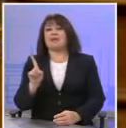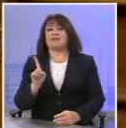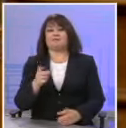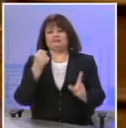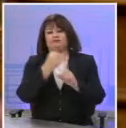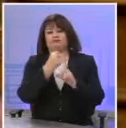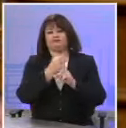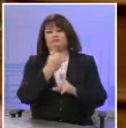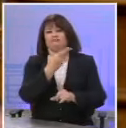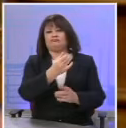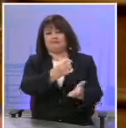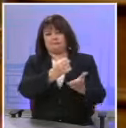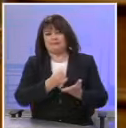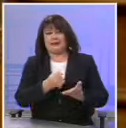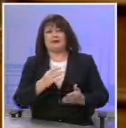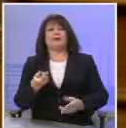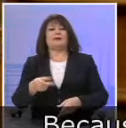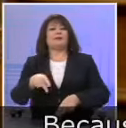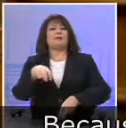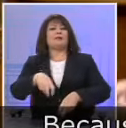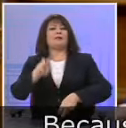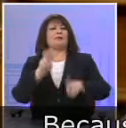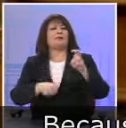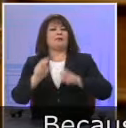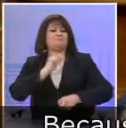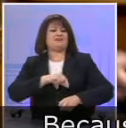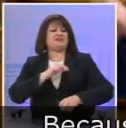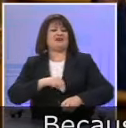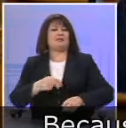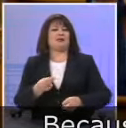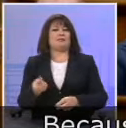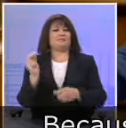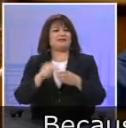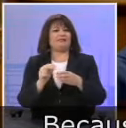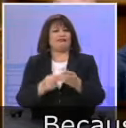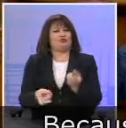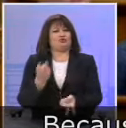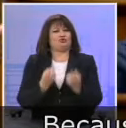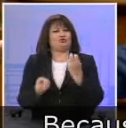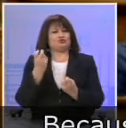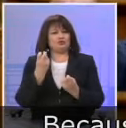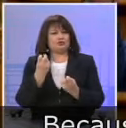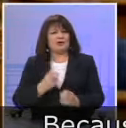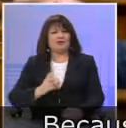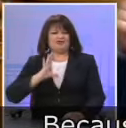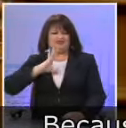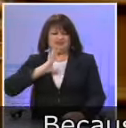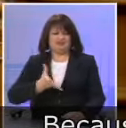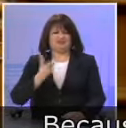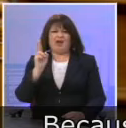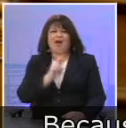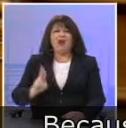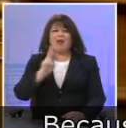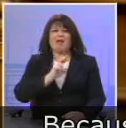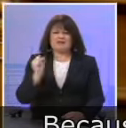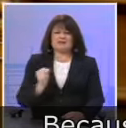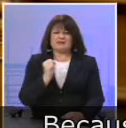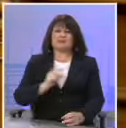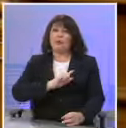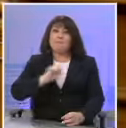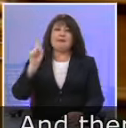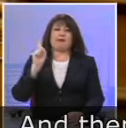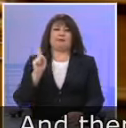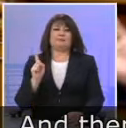διεκδικήσουμε την ψηφοθυρία έναν λαϊκισμό ο οποίος αναδεικνύει μυσαλόδοξες και ρατσιστικές αντιλήψεις και